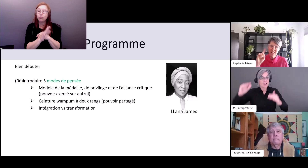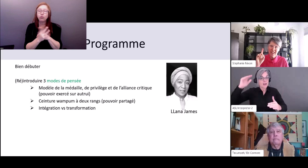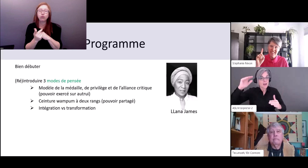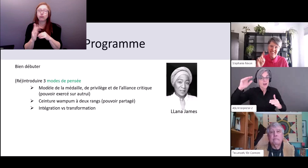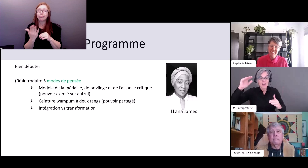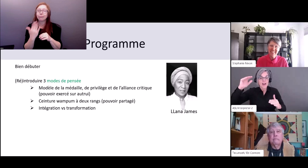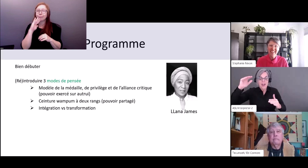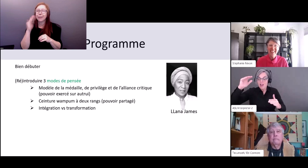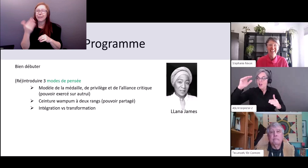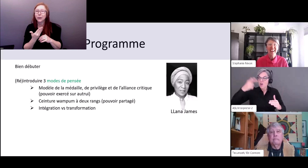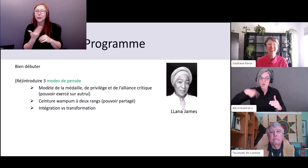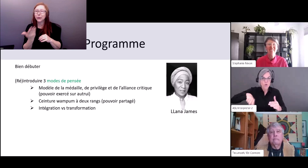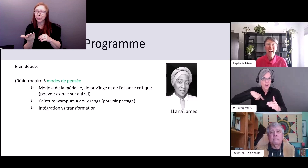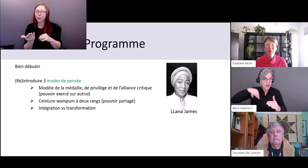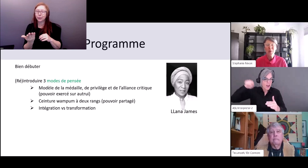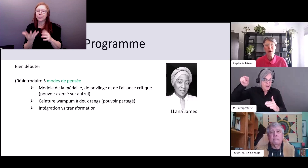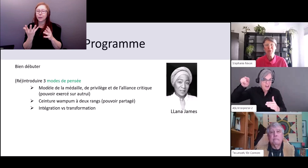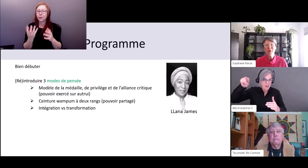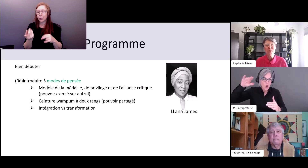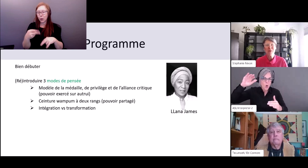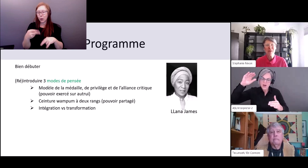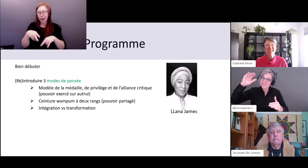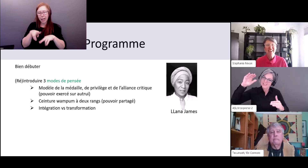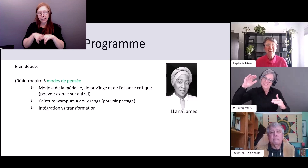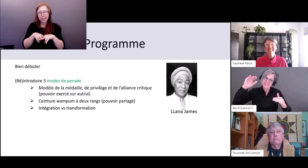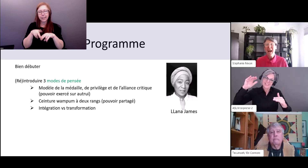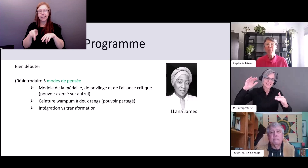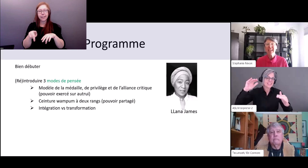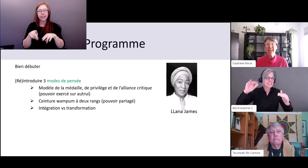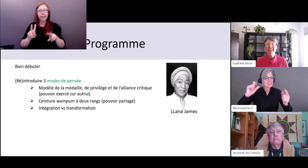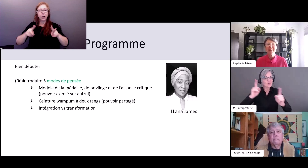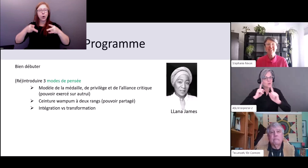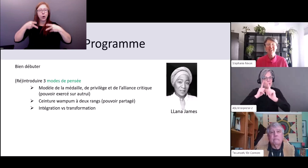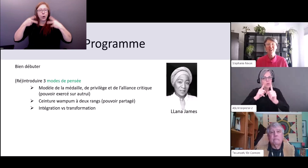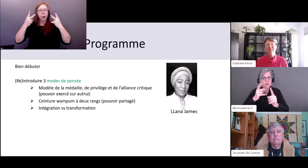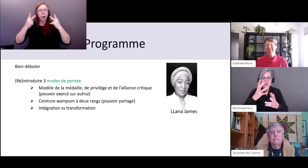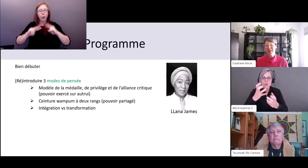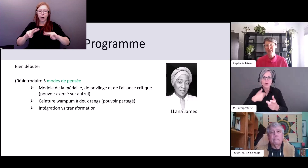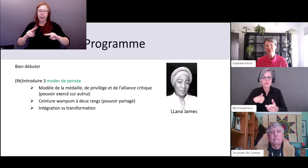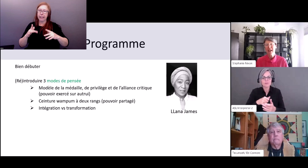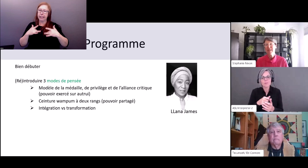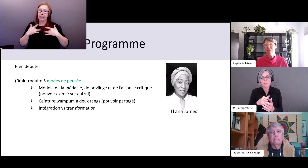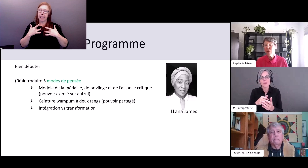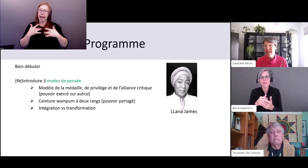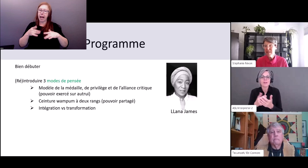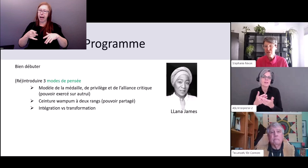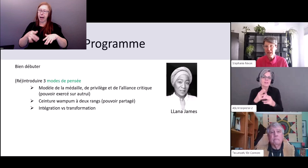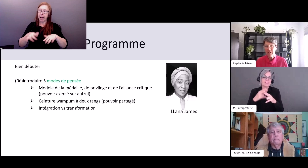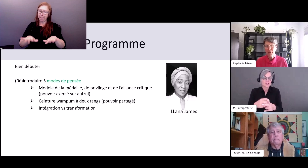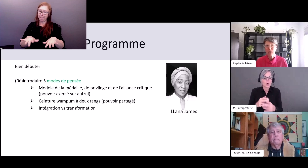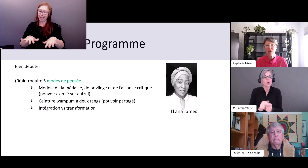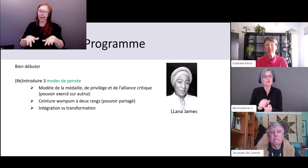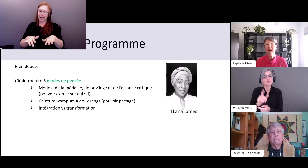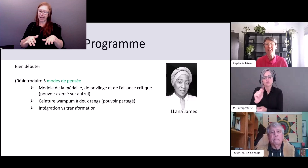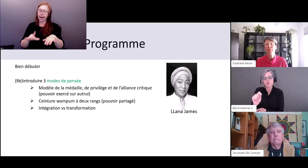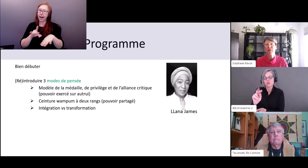c'est le passage du pouvoir exercer sur l'autrui vers le pouvoir partagé donc intégration